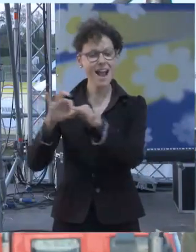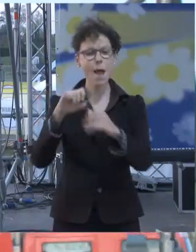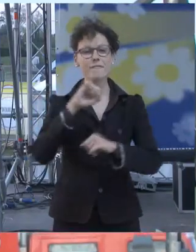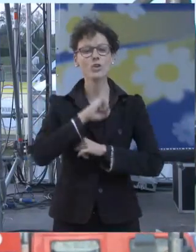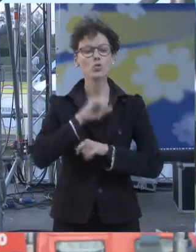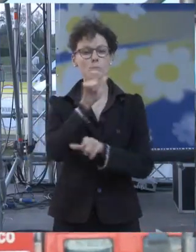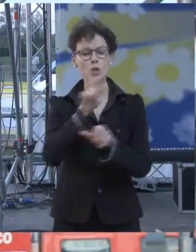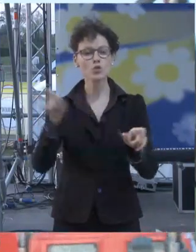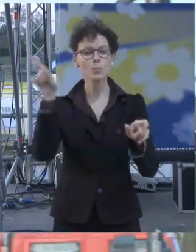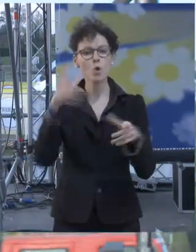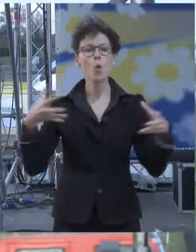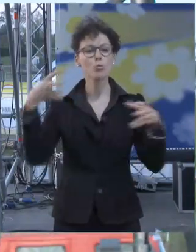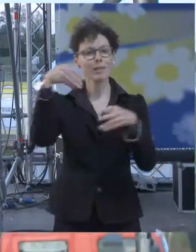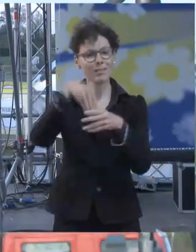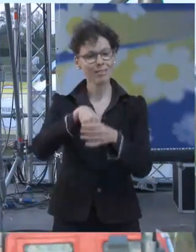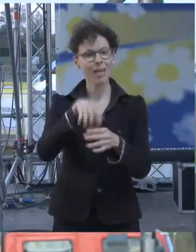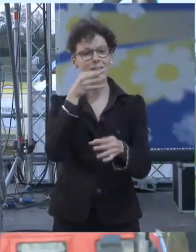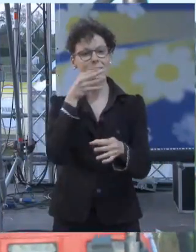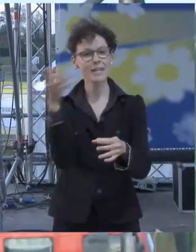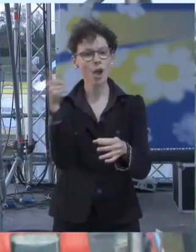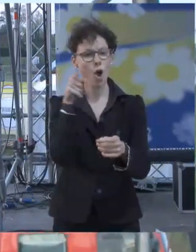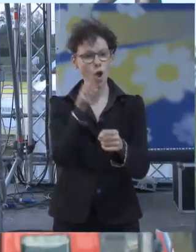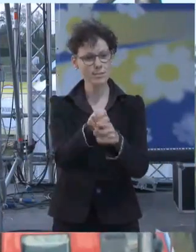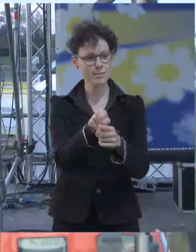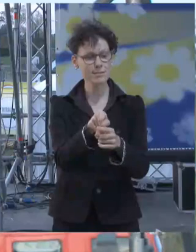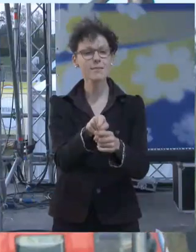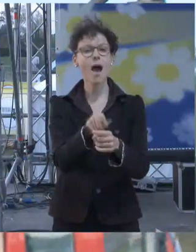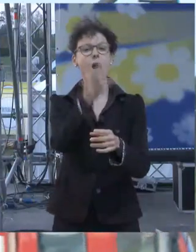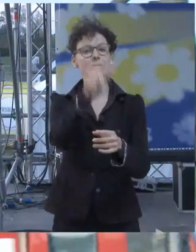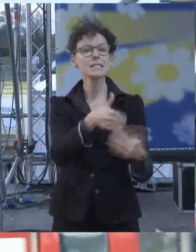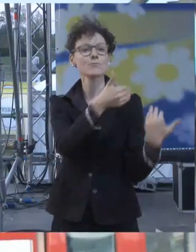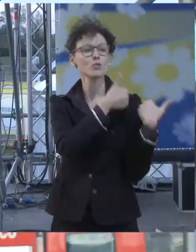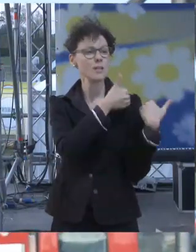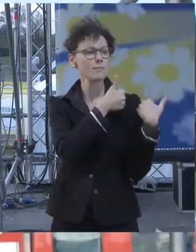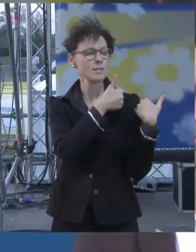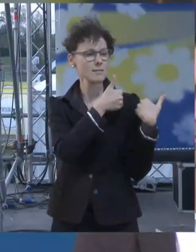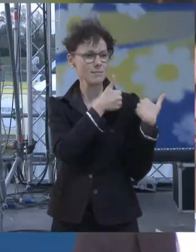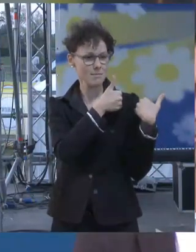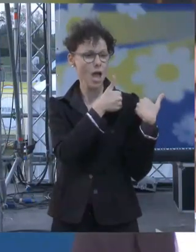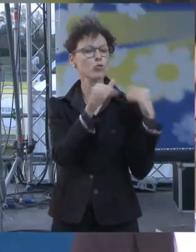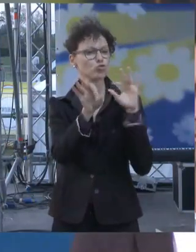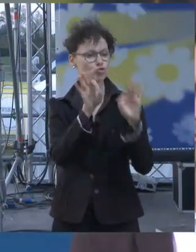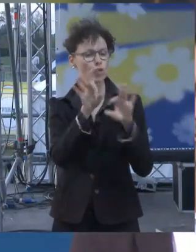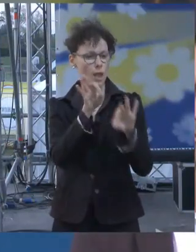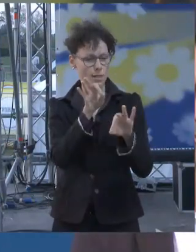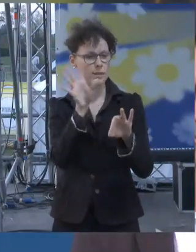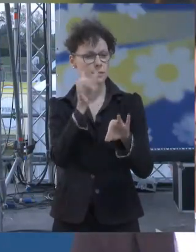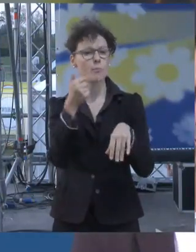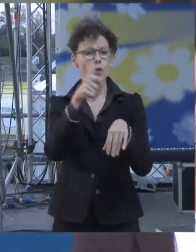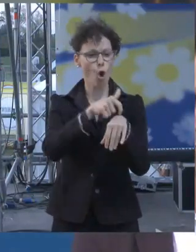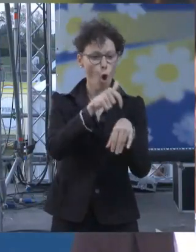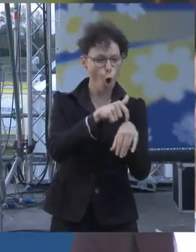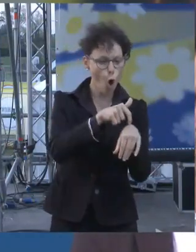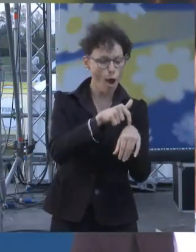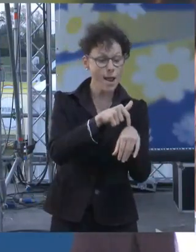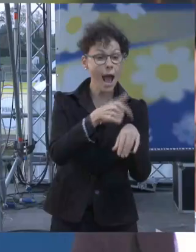comunità e fare comunità significa ad esempio prendersi la responsabilità di fare delle ordinanze che bloccano gli orari e riducono gli orari